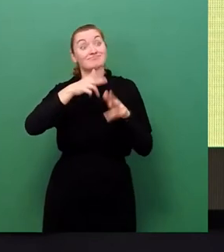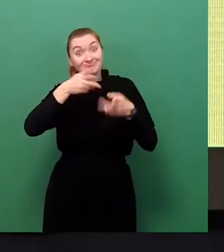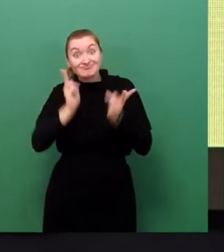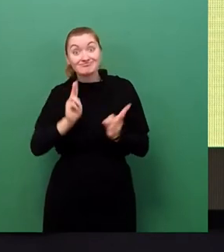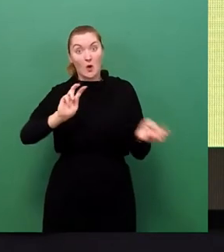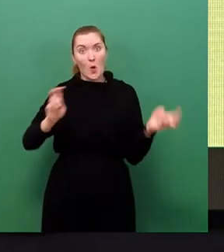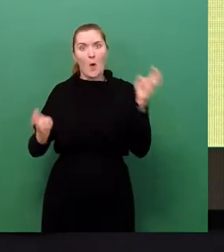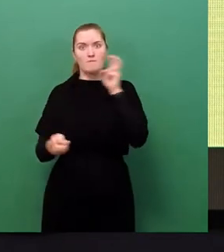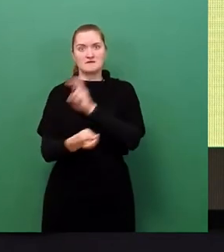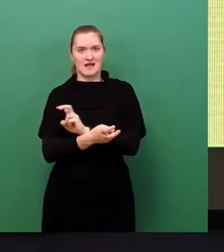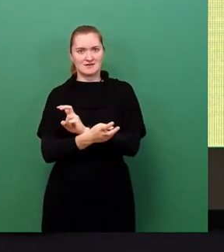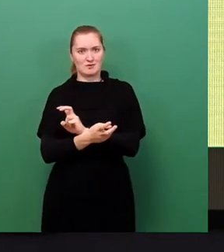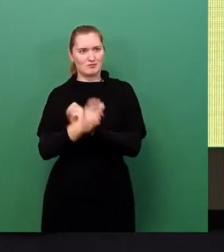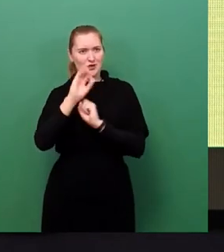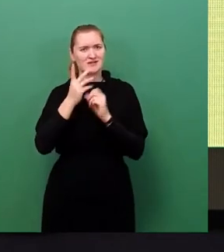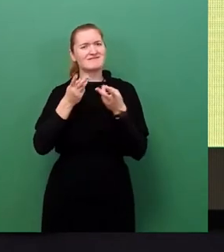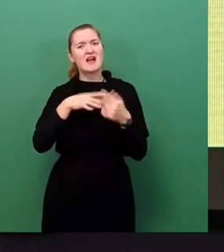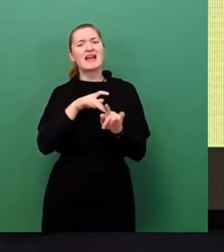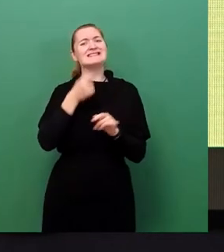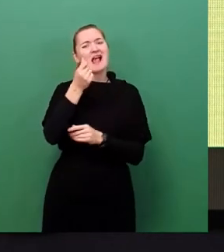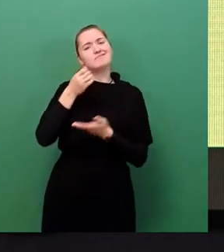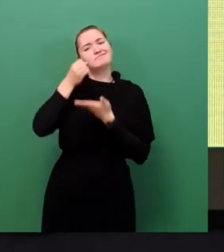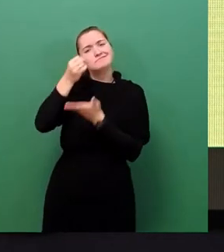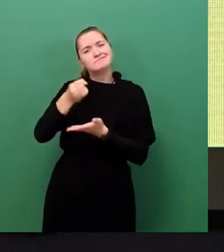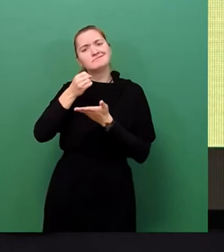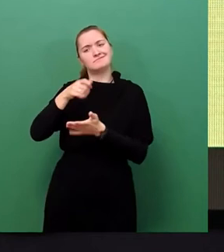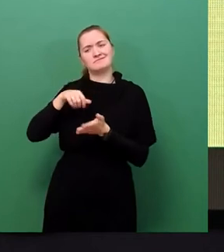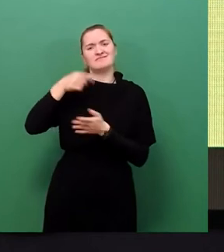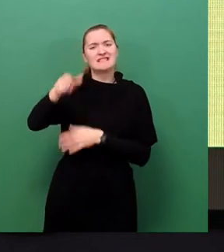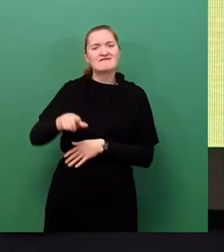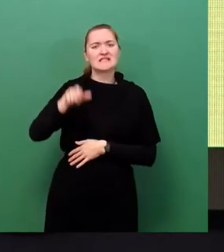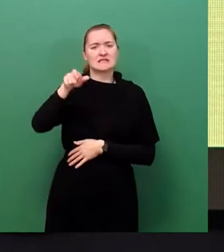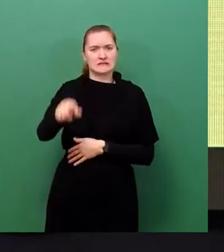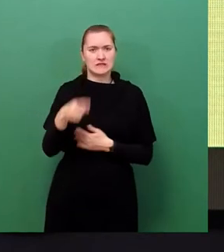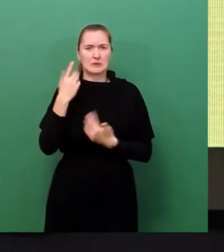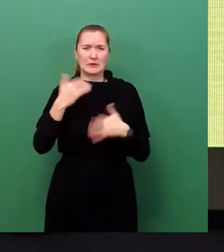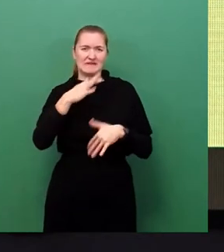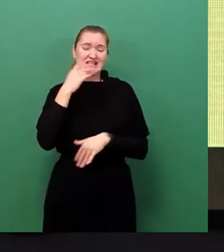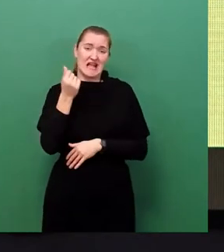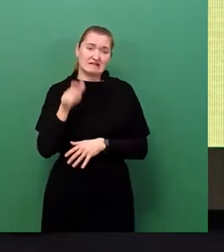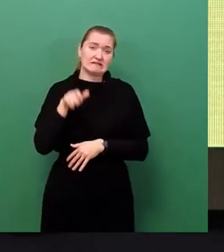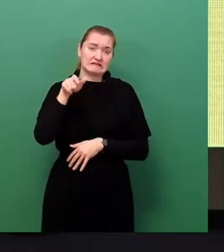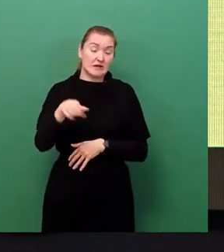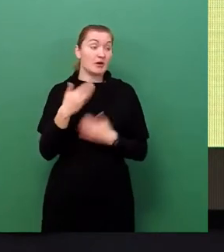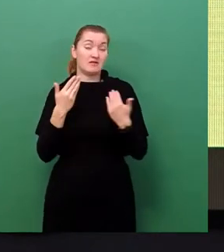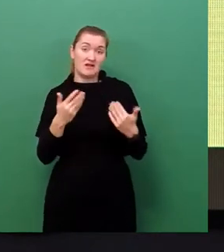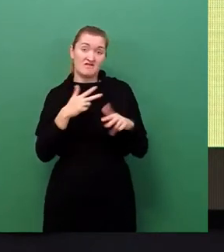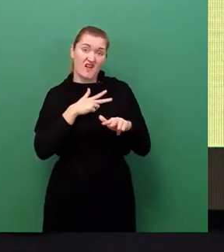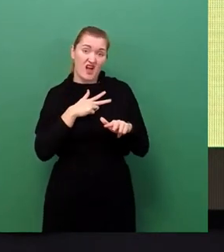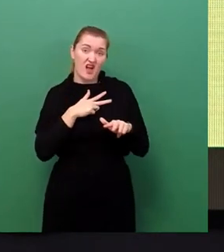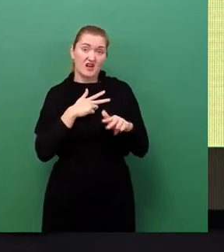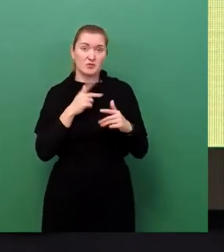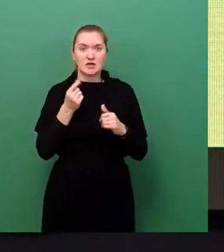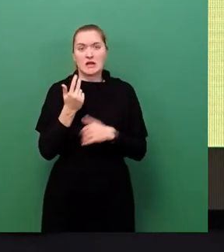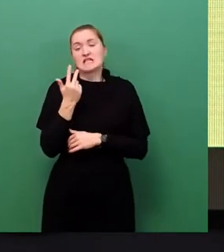wir müssen investieren. Wir müssen investieren und wir müssen massiv investieren. Und meine Damen und Herren, machen Sie sich nichts vor. Also, es wird so in Größenordnung drei, vier,